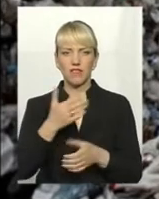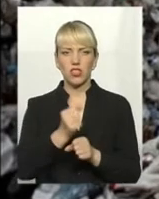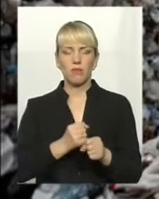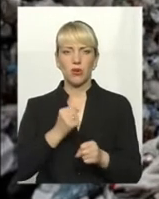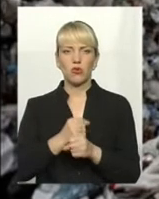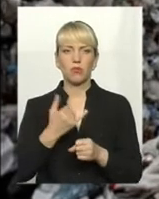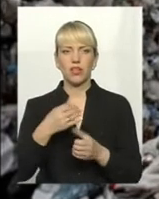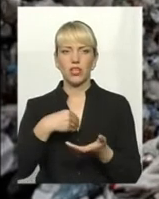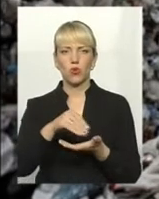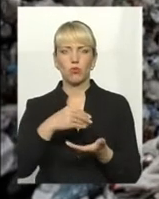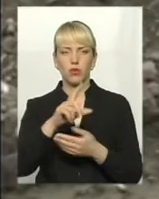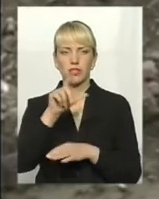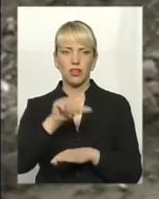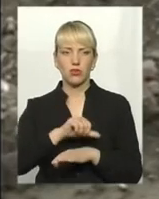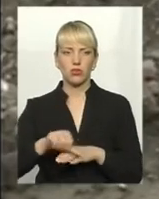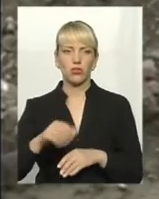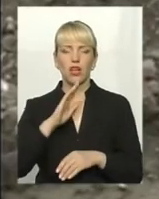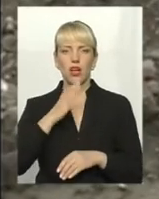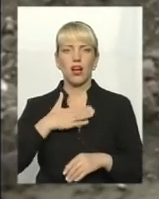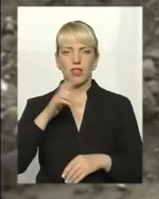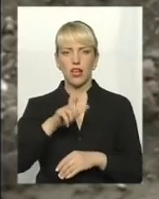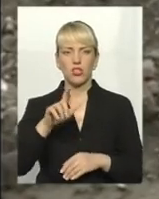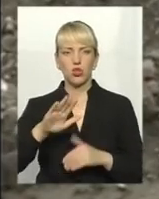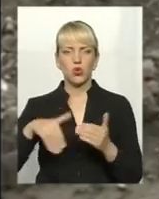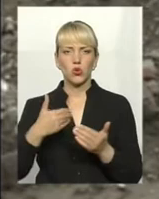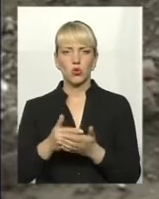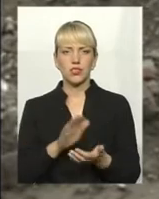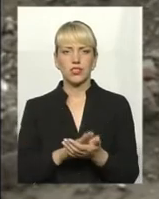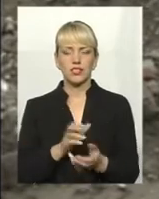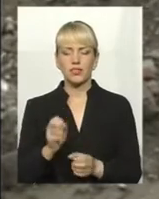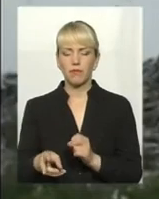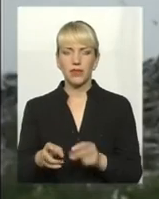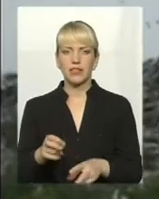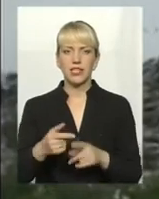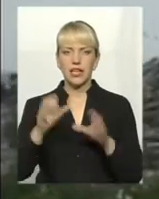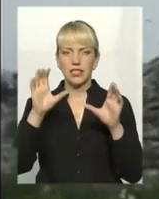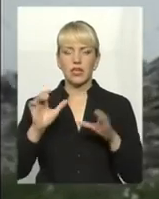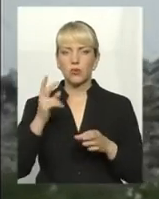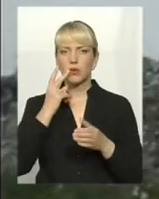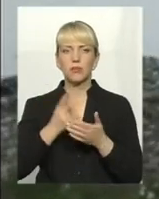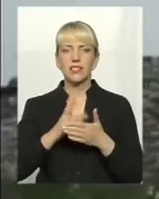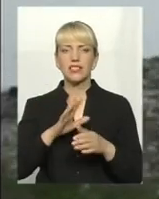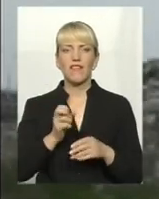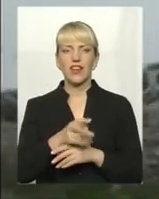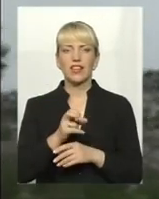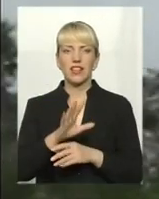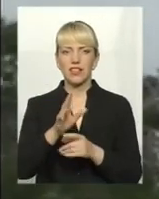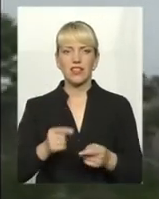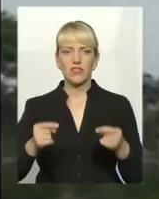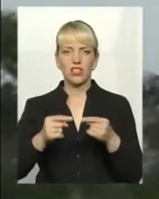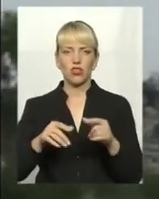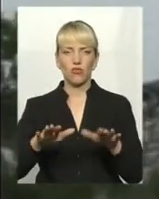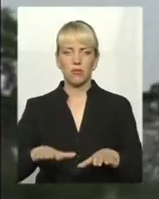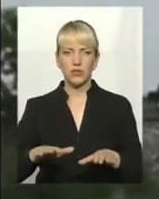і купує його за кордоном. А наші люди й досі смітять. Закон передбачає за викидання сміття у невстановленому для цього місті